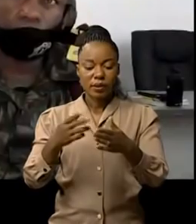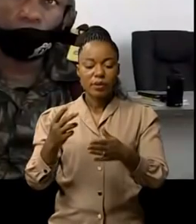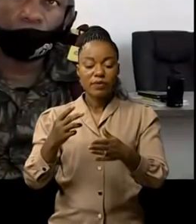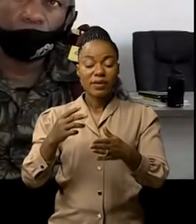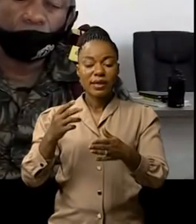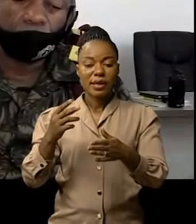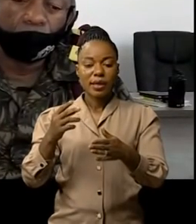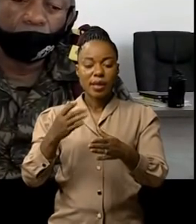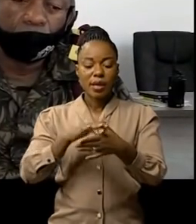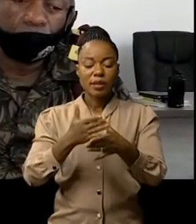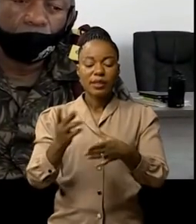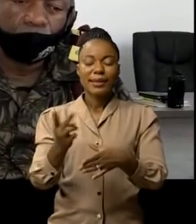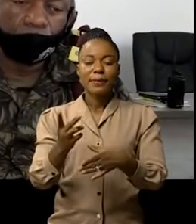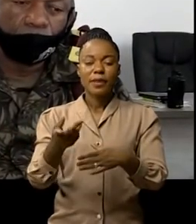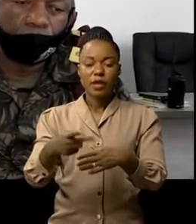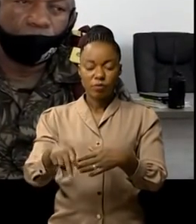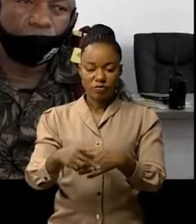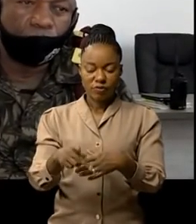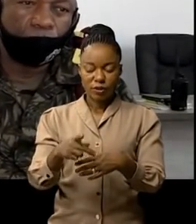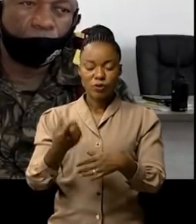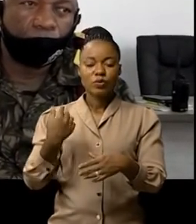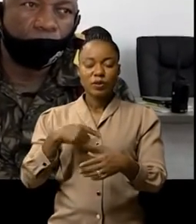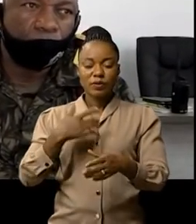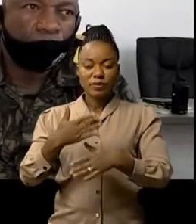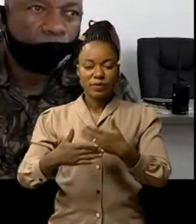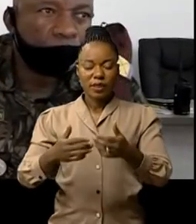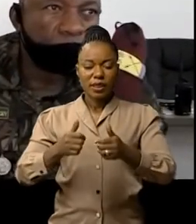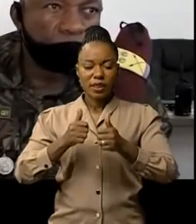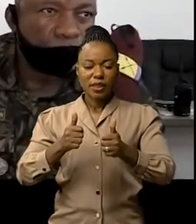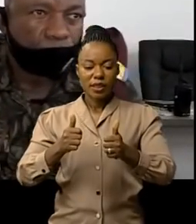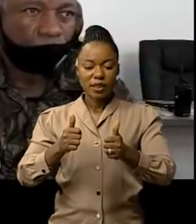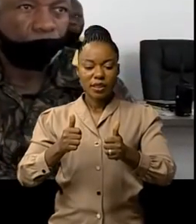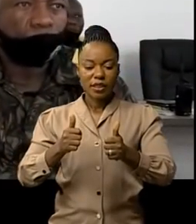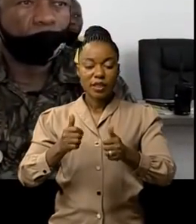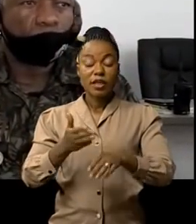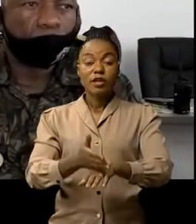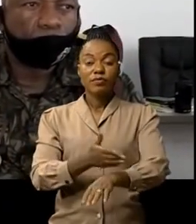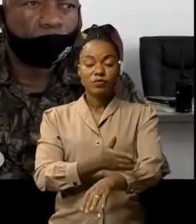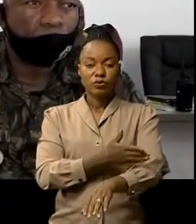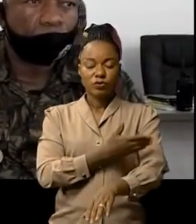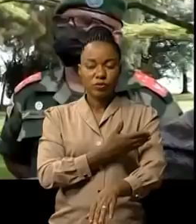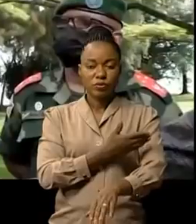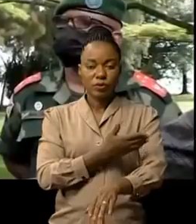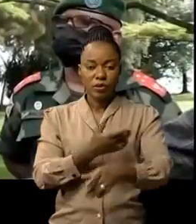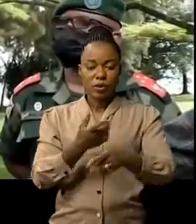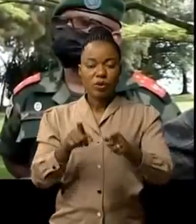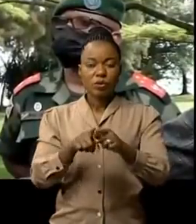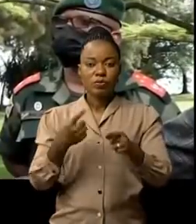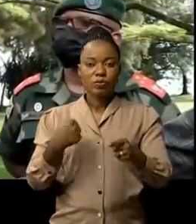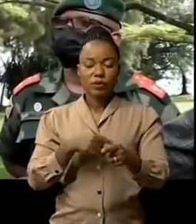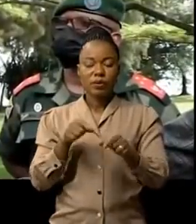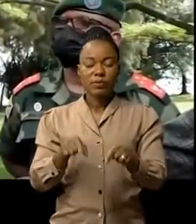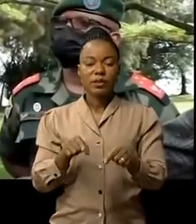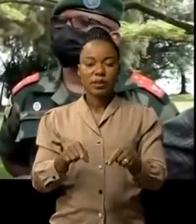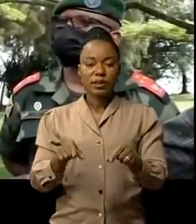et là nous avons fait une très grande évaluation de ce que nous sommes en train de faire sur le terrain